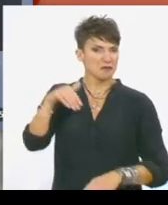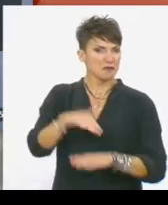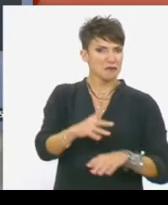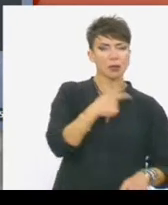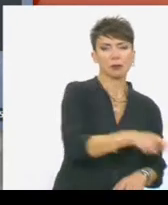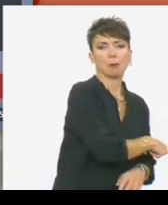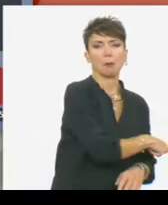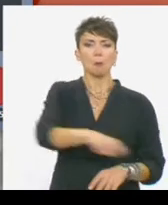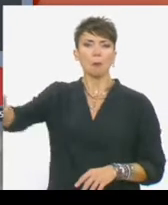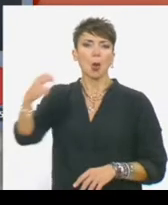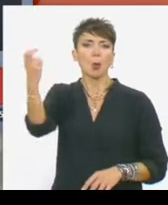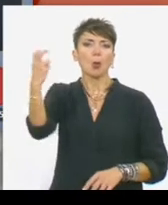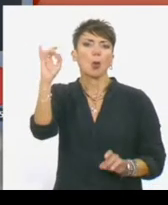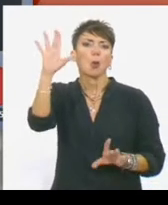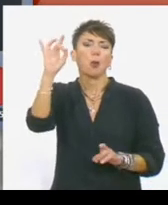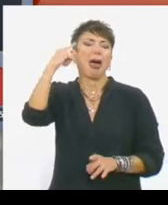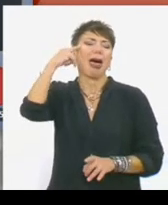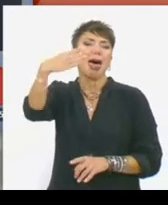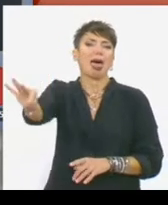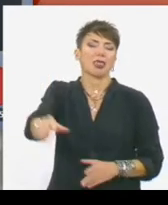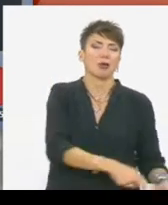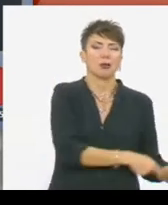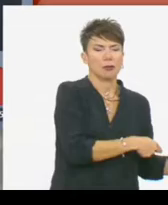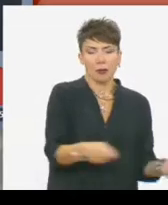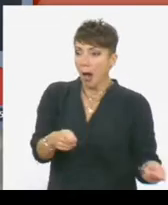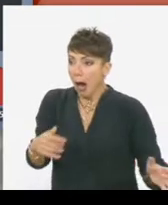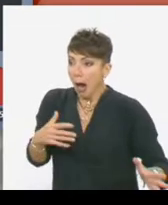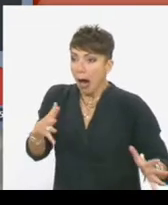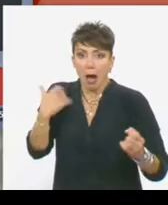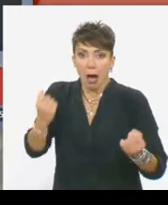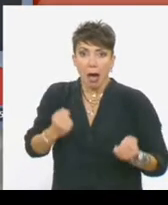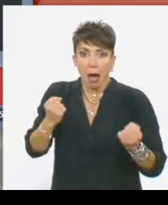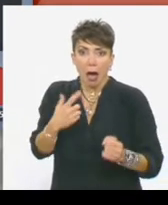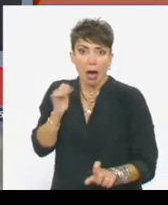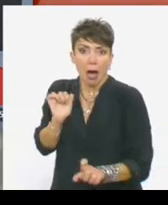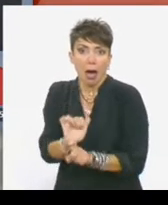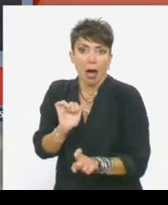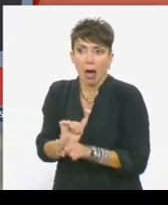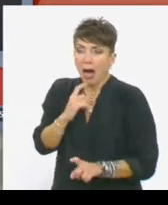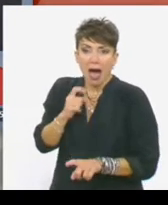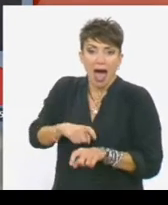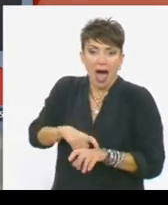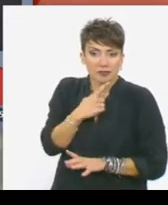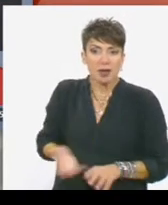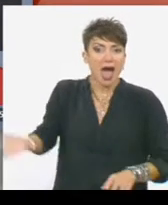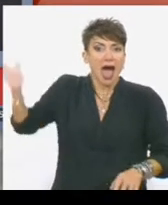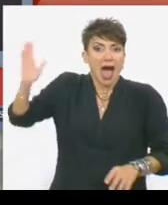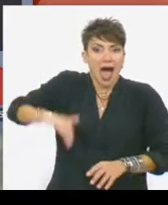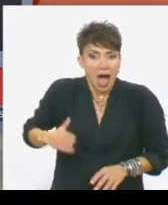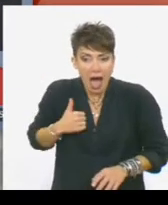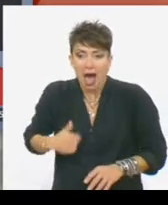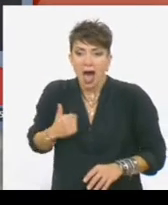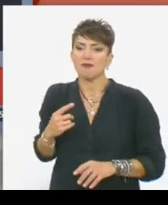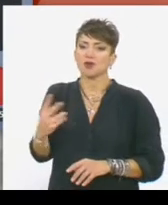πάνηξα την πόρτα χωρίς με το στήσιο. Είδα αυτό το περιστατικό με το φίλο μου και με αυτό το στέλεχο. Στην άλλη μέρα, επειδή είχε